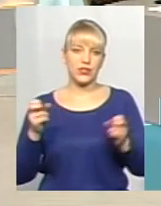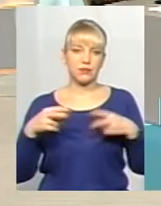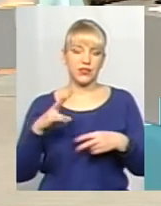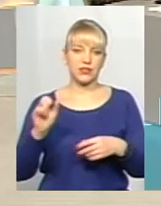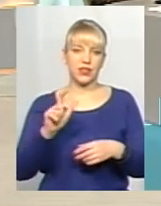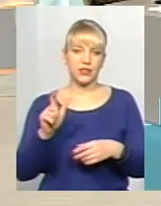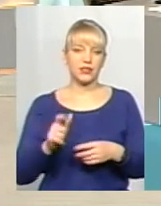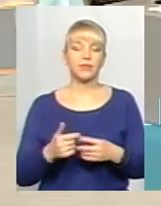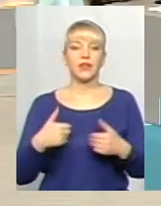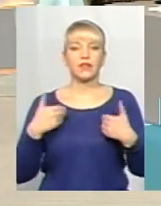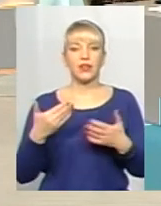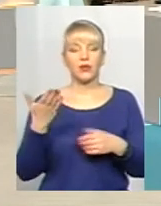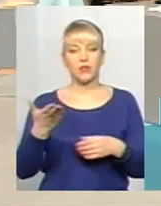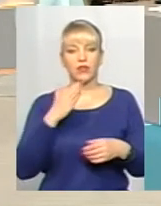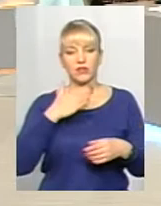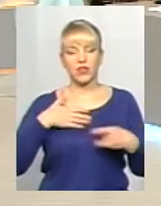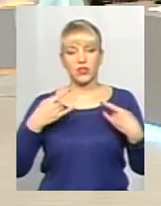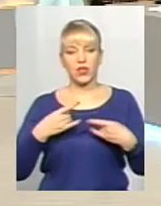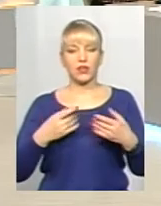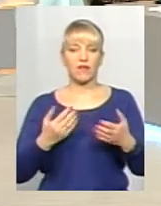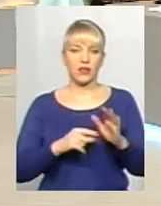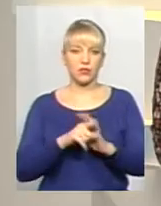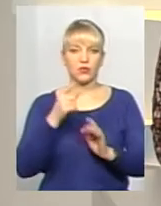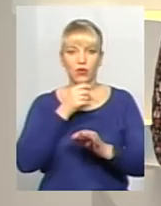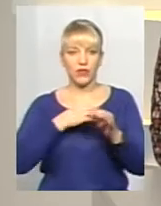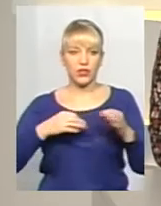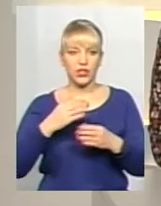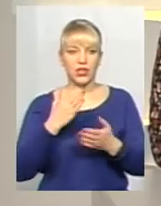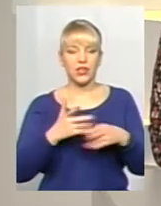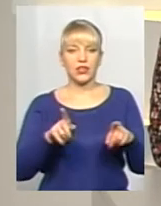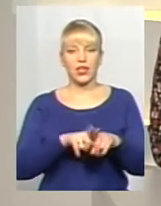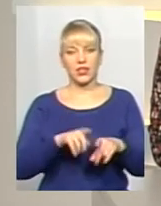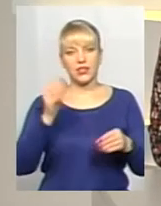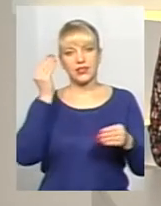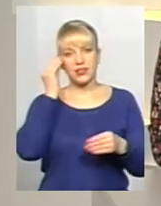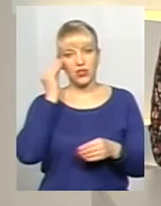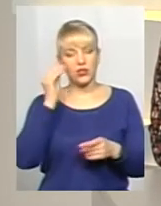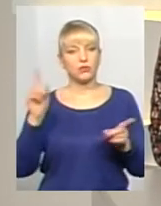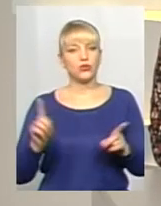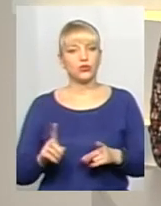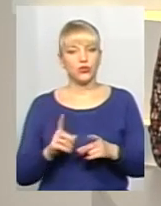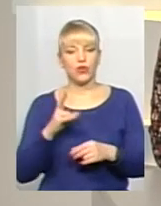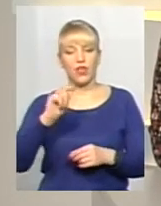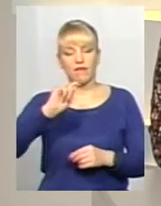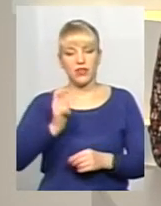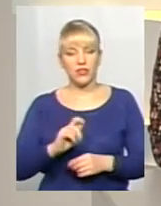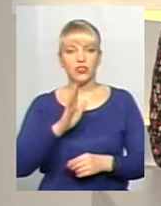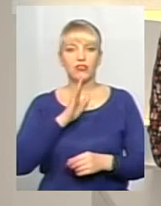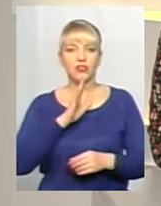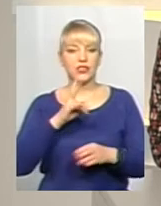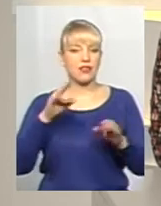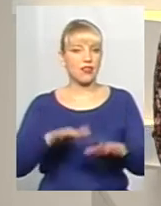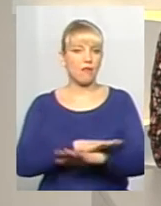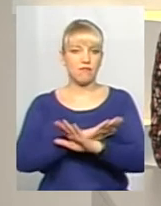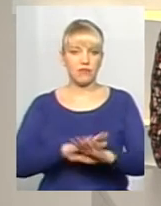давайте одразу почнемо руйнувати стереотипи. От є такий сталий традиційний стереотип, що на війні жінці не